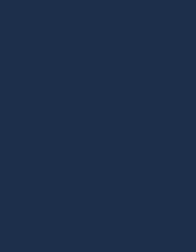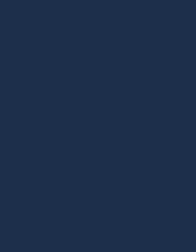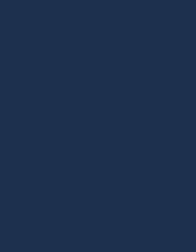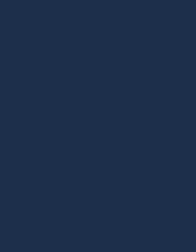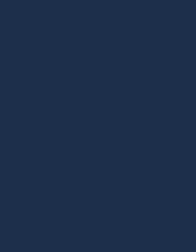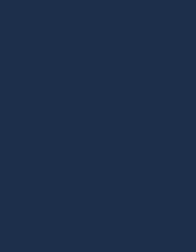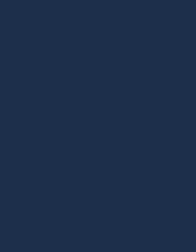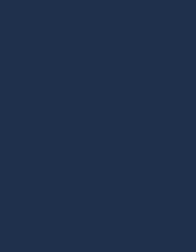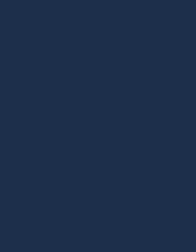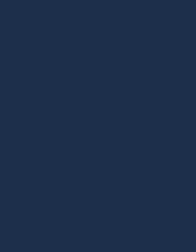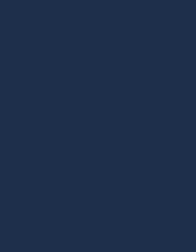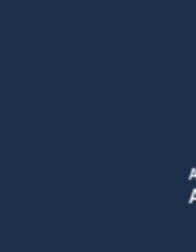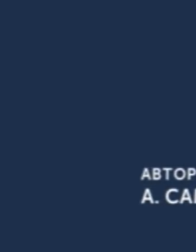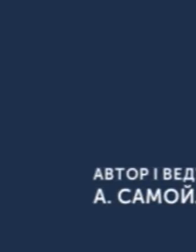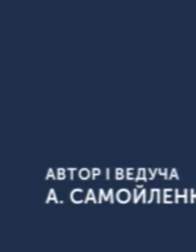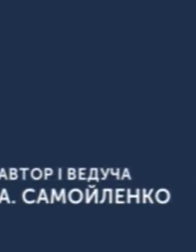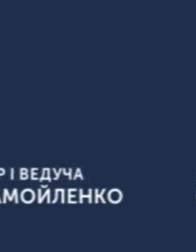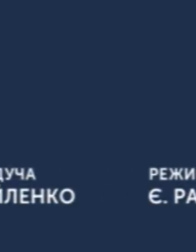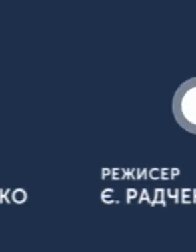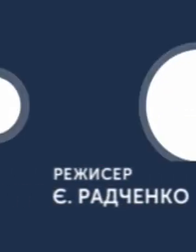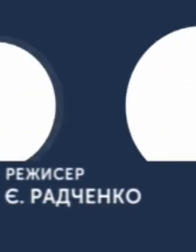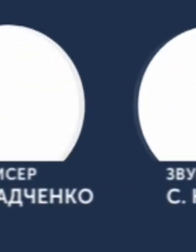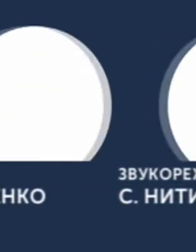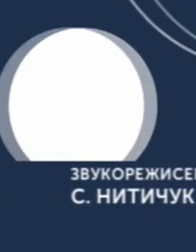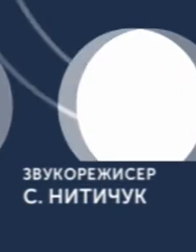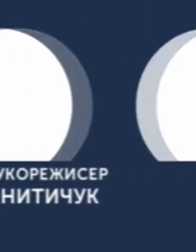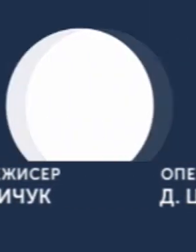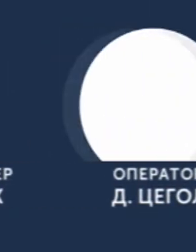Дякую. Дякую. Дякую. Дякую.